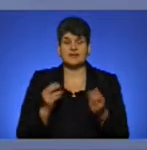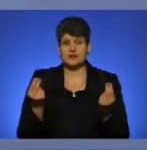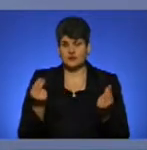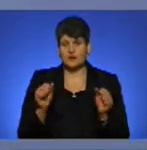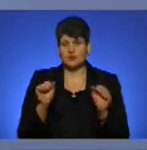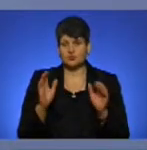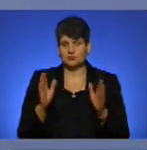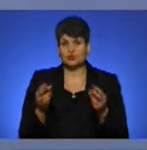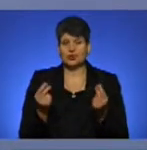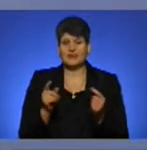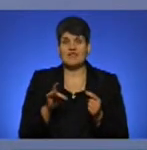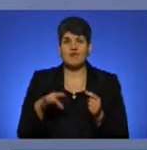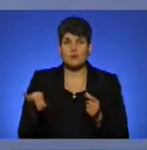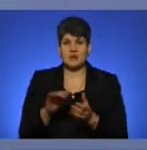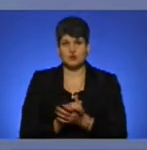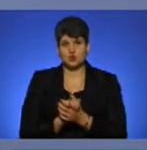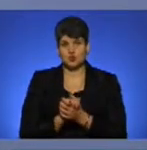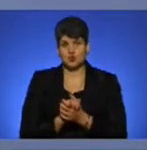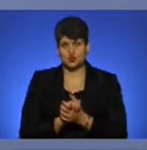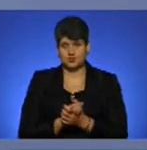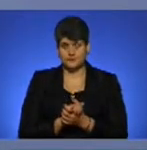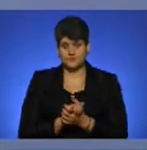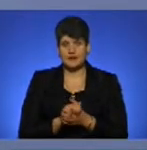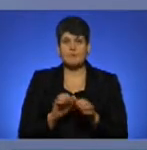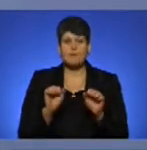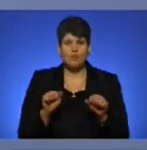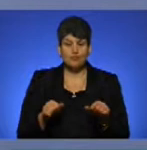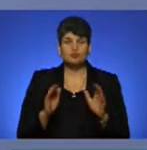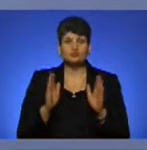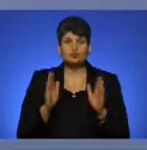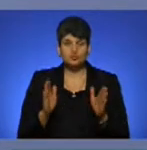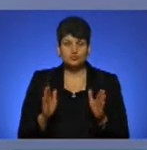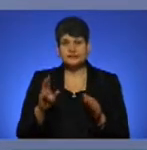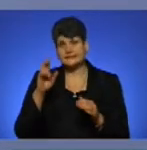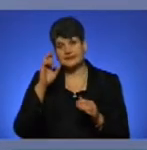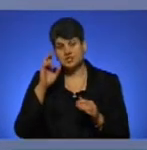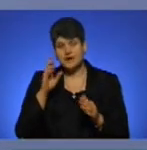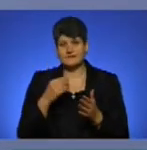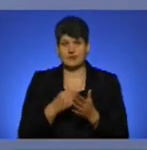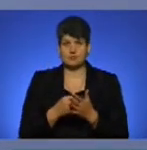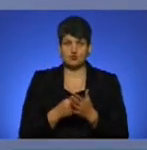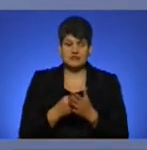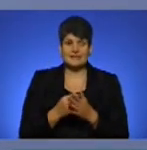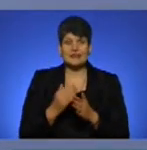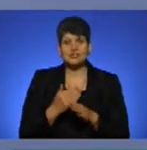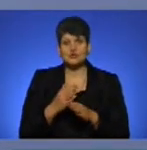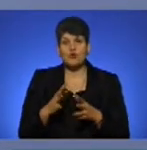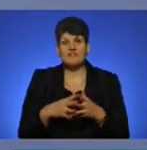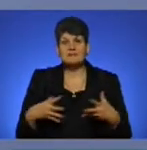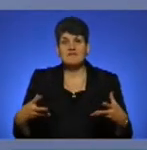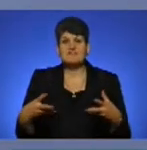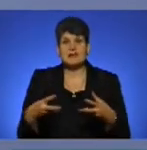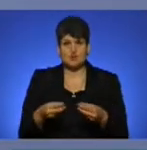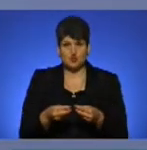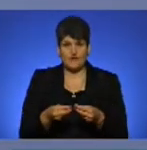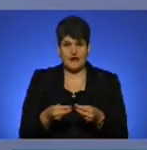Європейського Союзу і може бути державний бюджет і часткове співфінансування